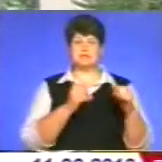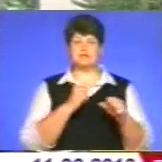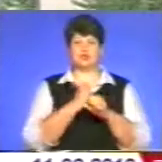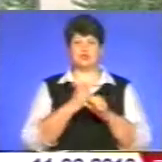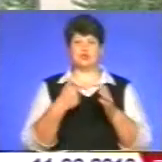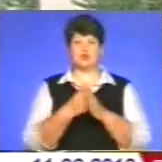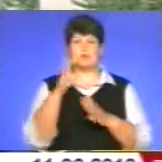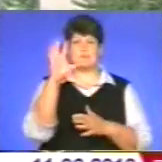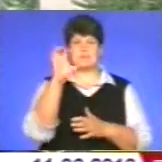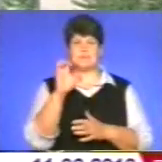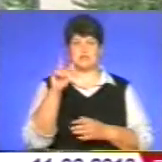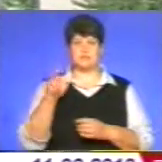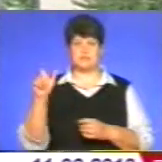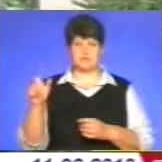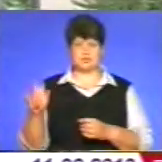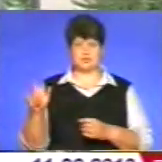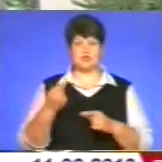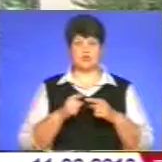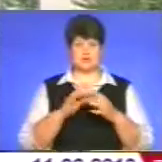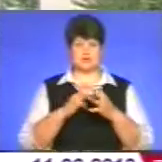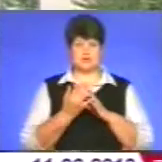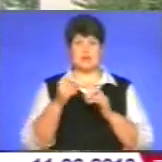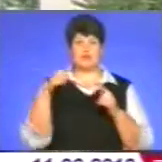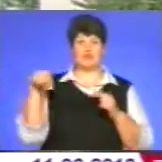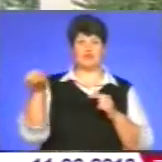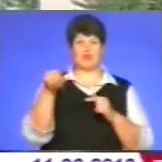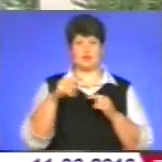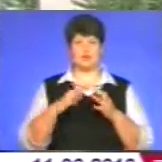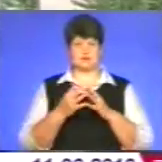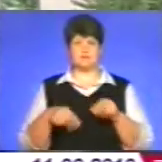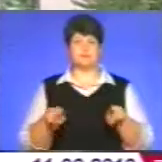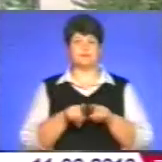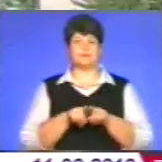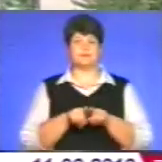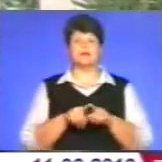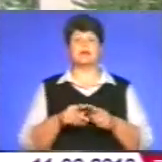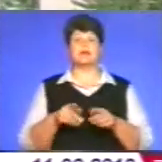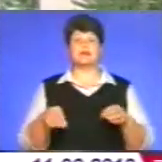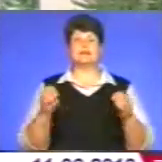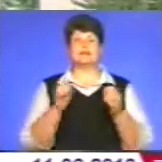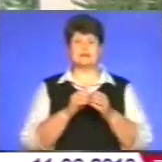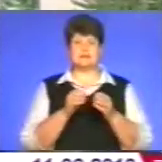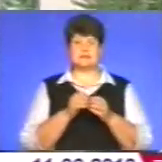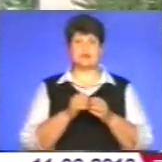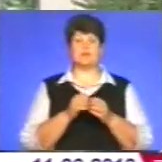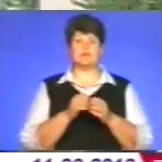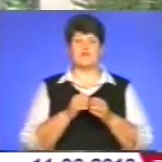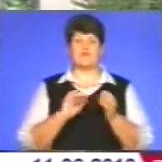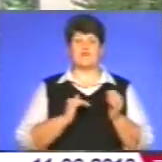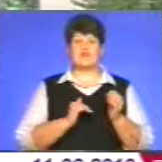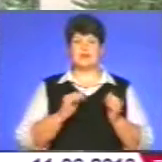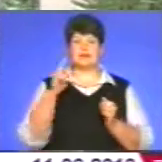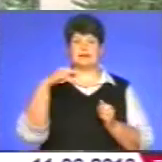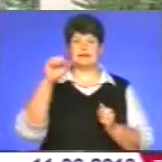500 мешканців від цього села, до околишніх сіл. А так само фірма «Данон» буде